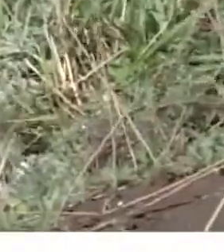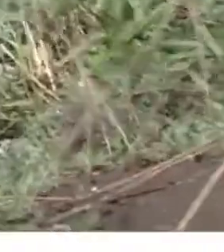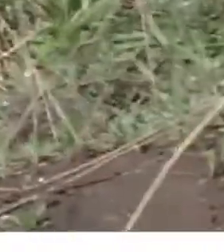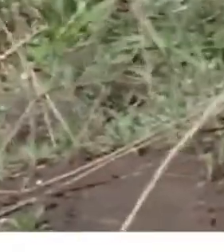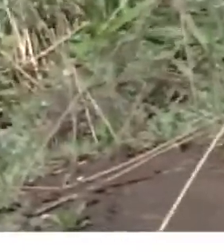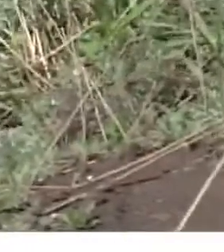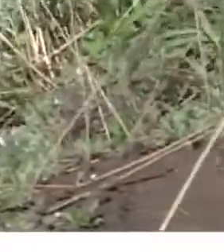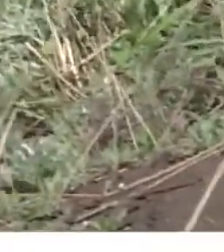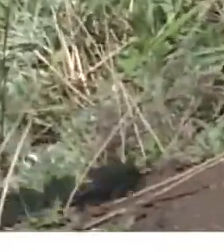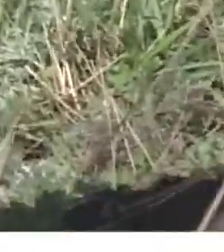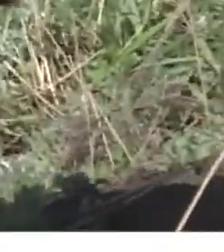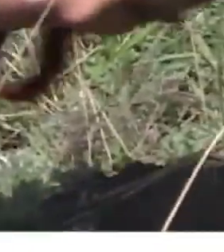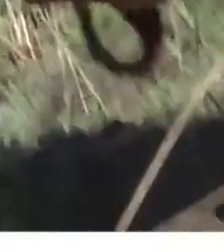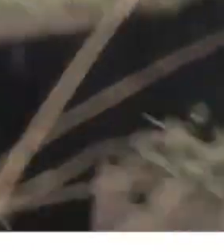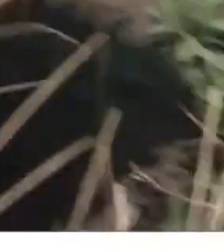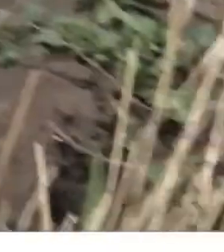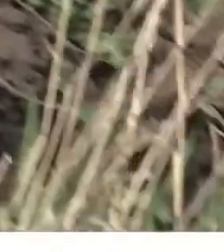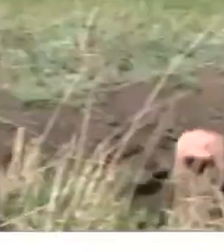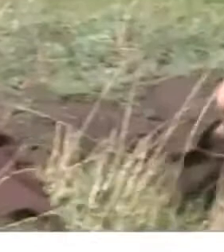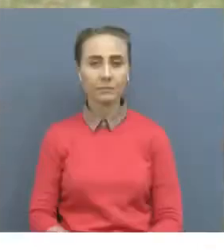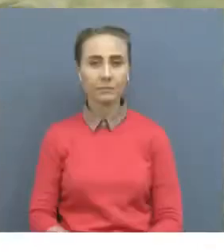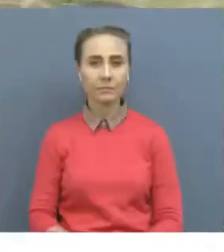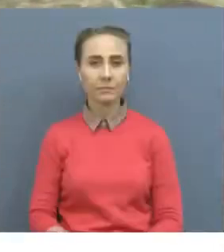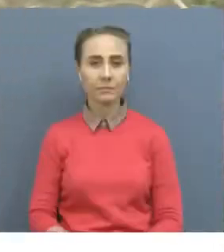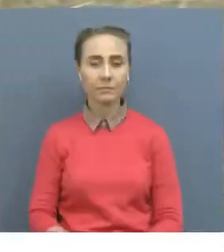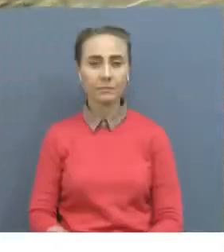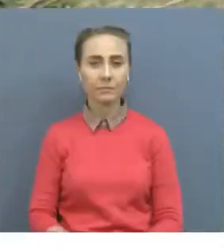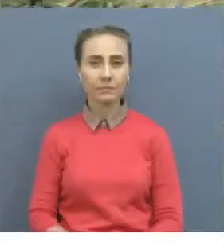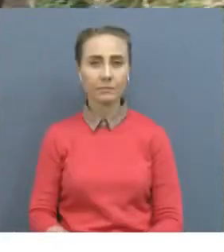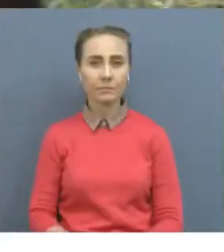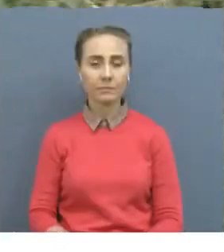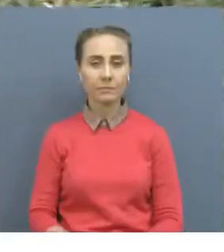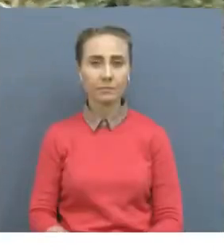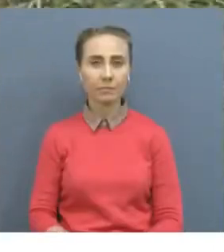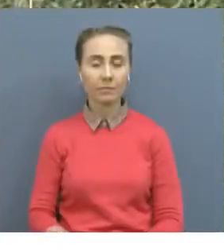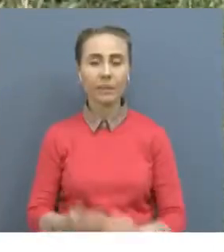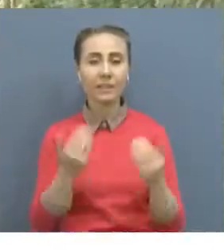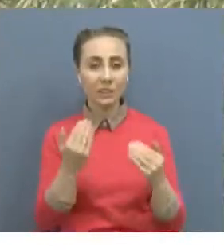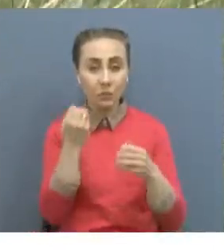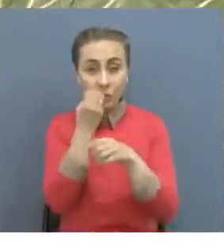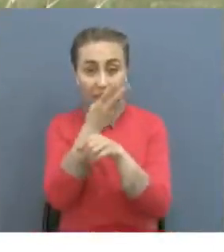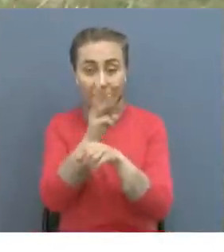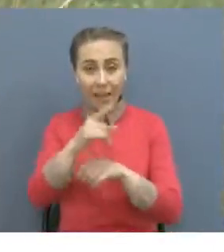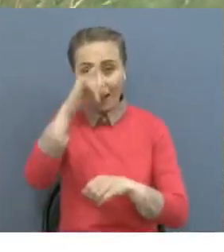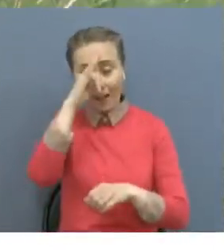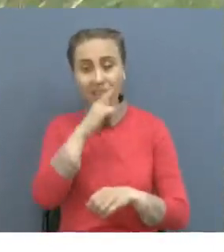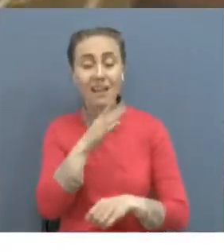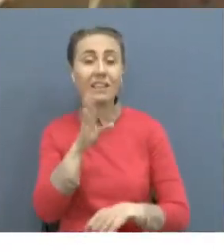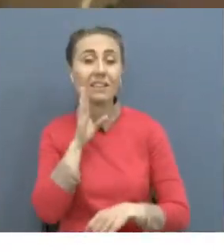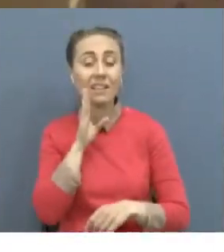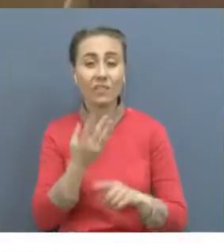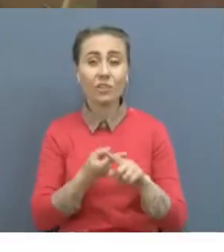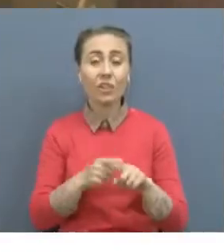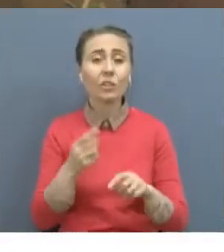Иә, олар кәсі бияқ төремес. Деседе тілші ғыздар арнайы шығармашлық жобада майдандағы нәзік жандылардың ұшына ебейнесін